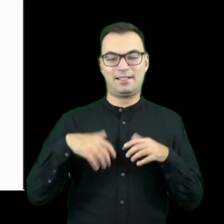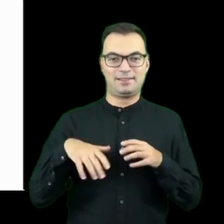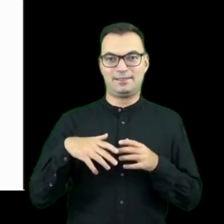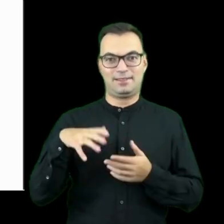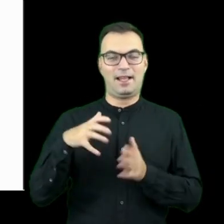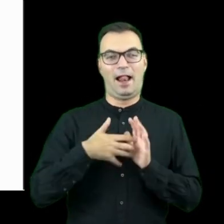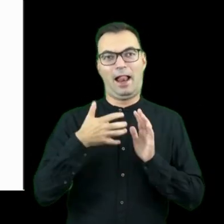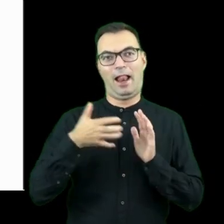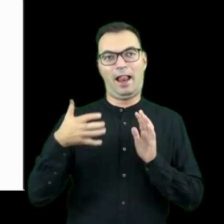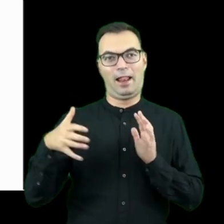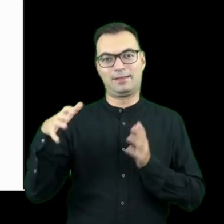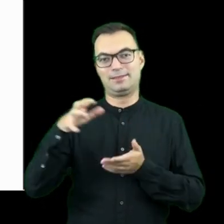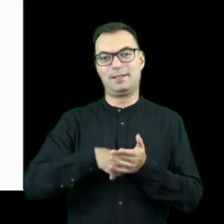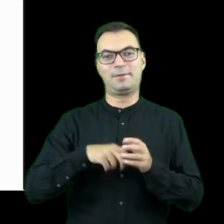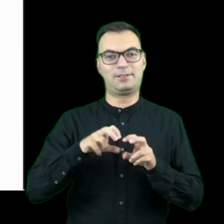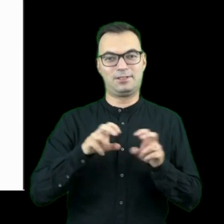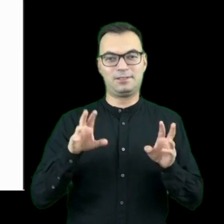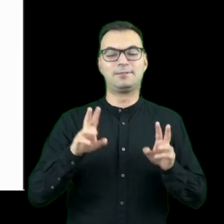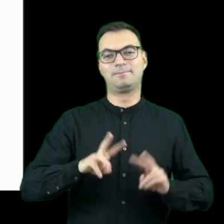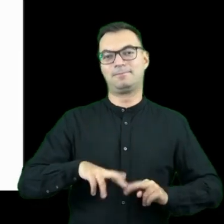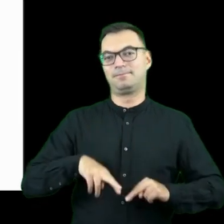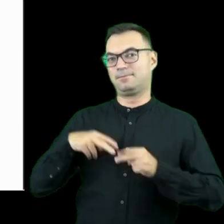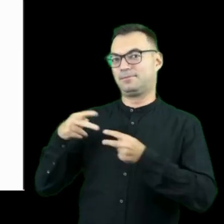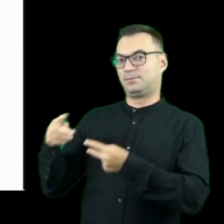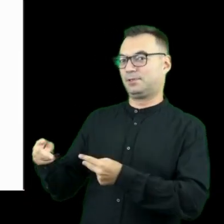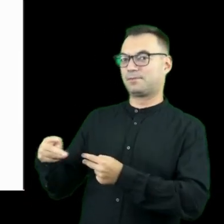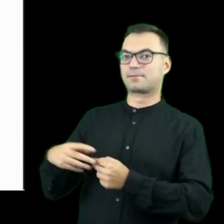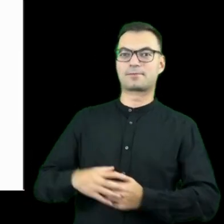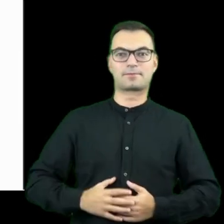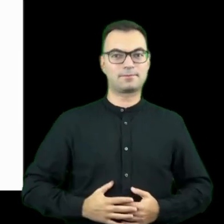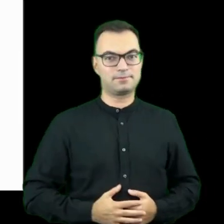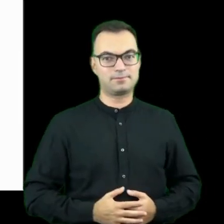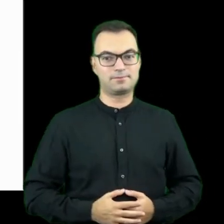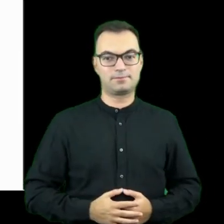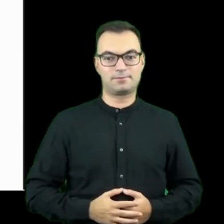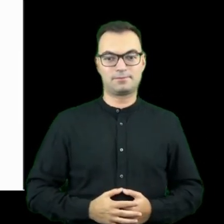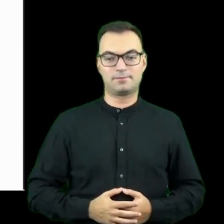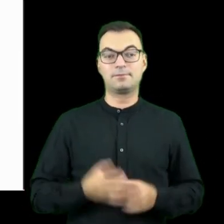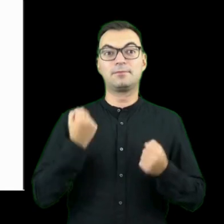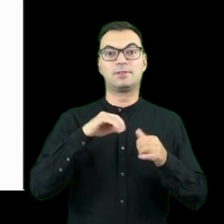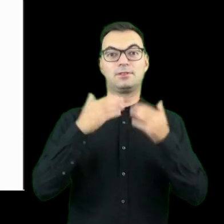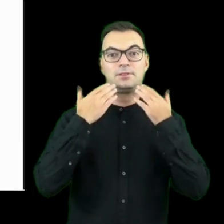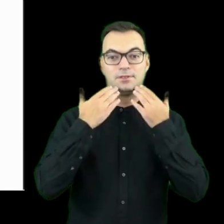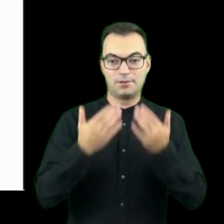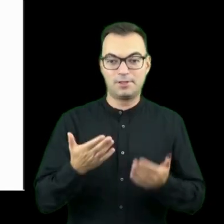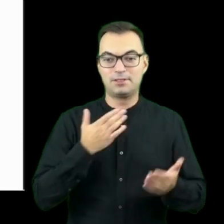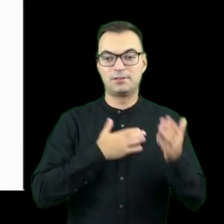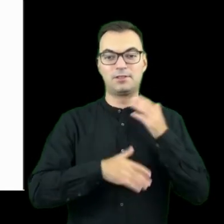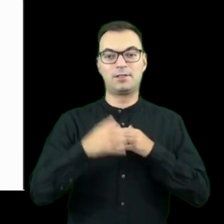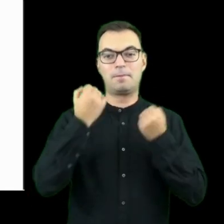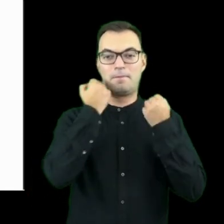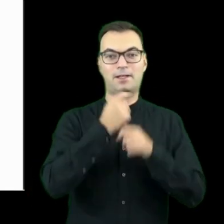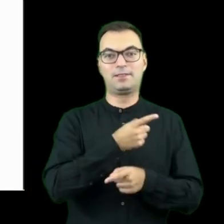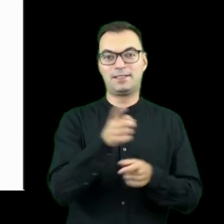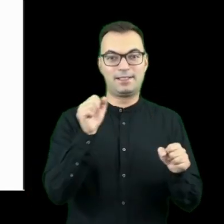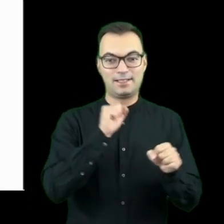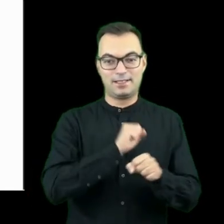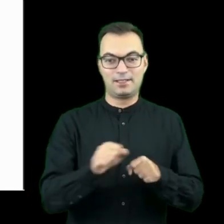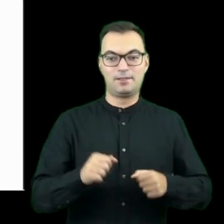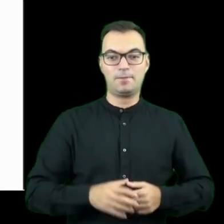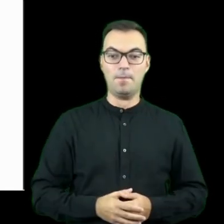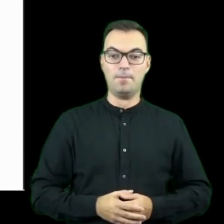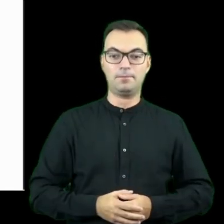zabierać czasu i nie zabierać głosu, oddam mu głos. Bardzo dziękuję, bardzo szczęście, że jesteście i rzeczywiście